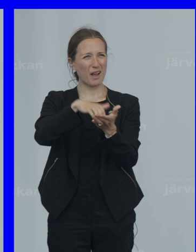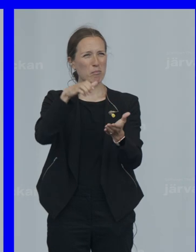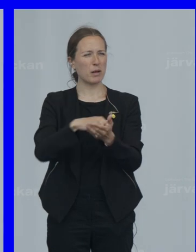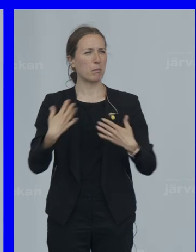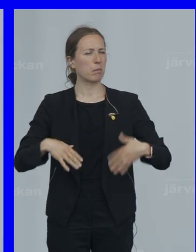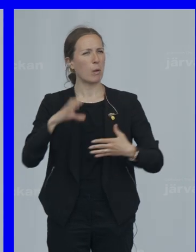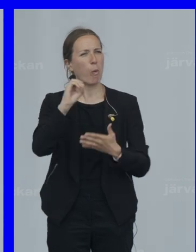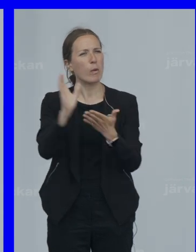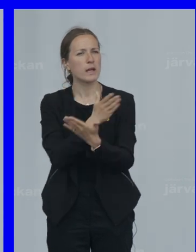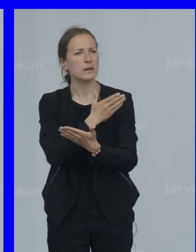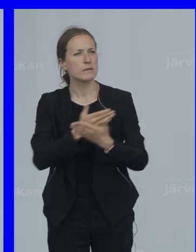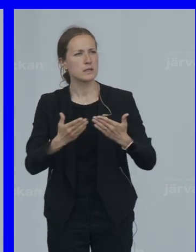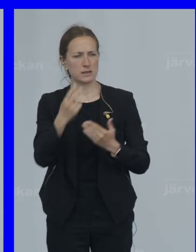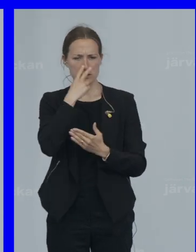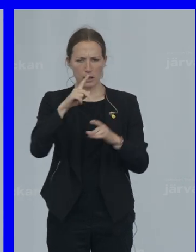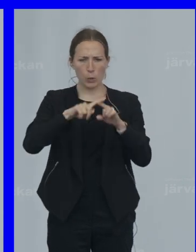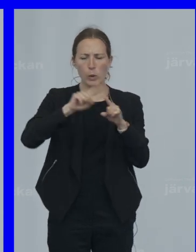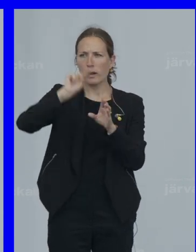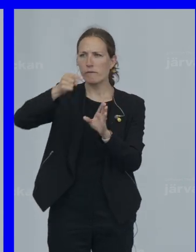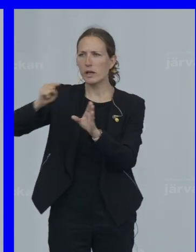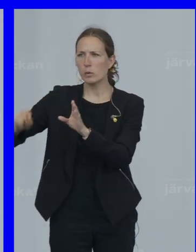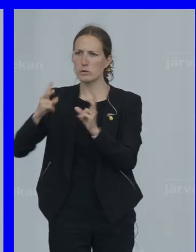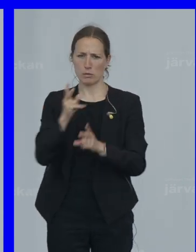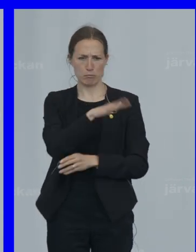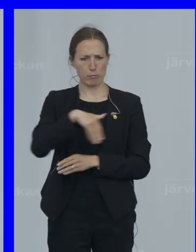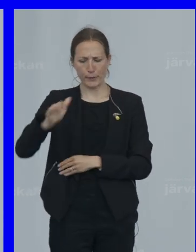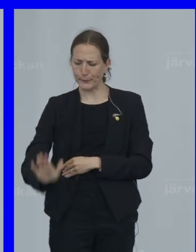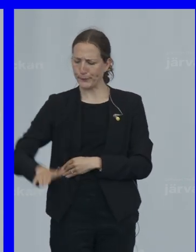är Och hur olika villkor barn växer upp med